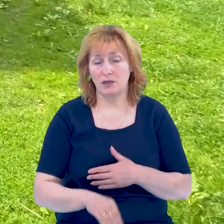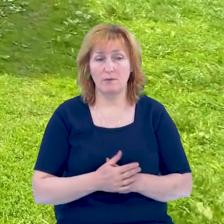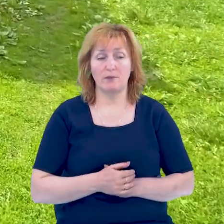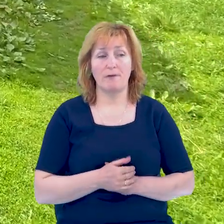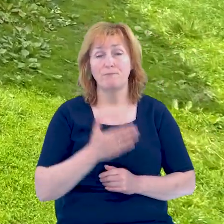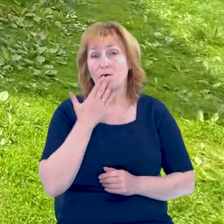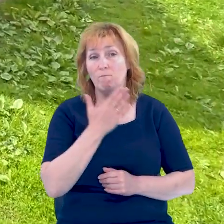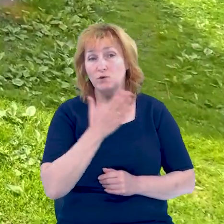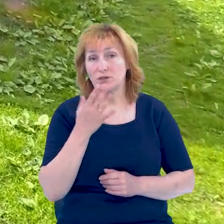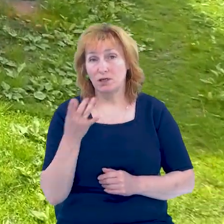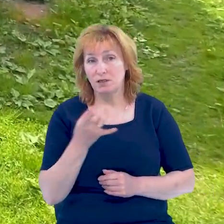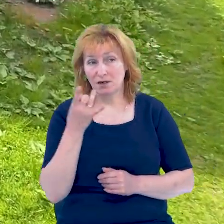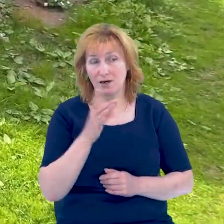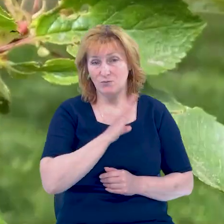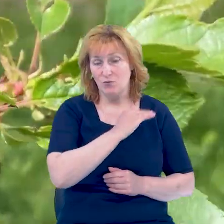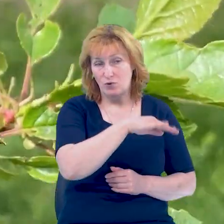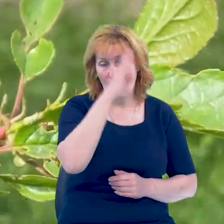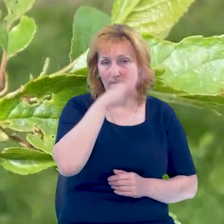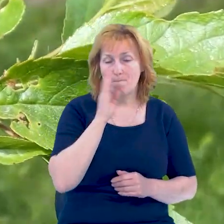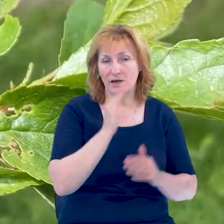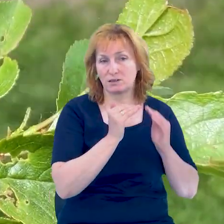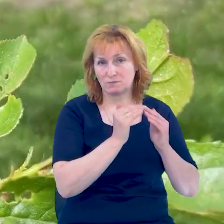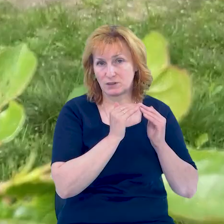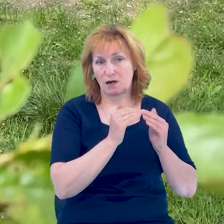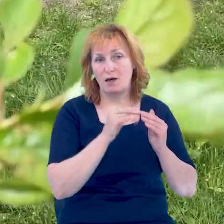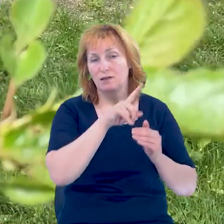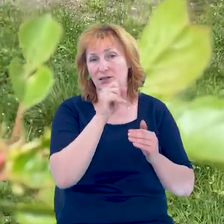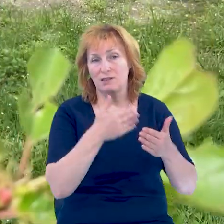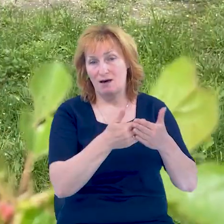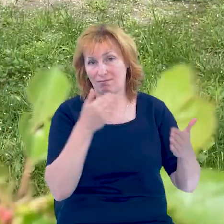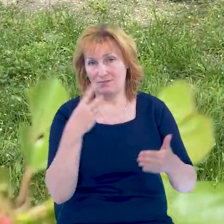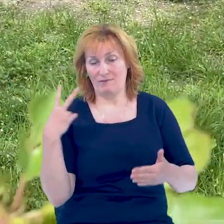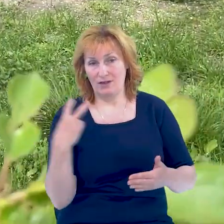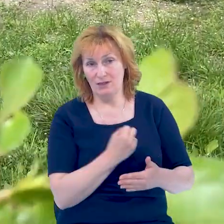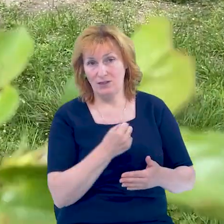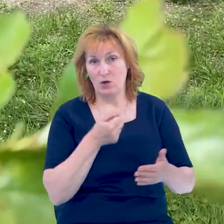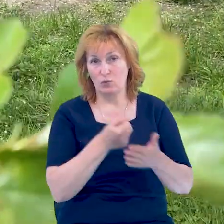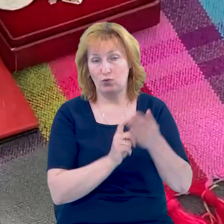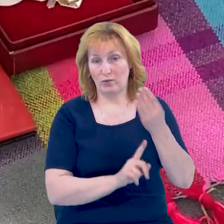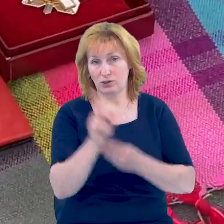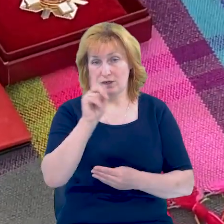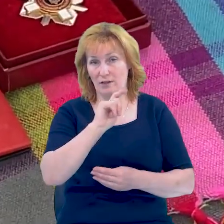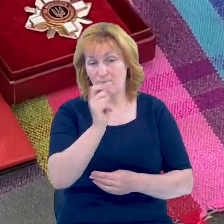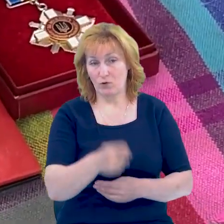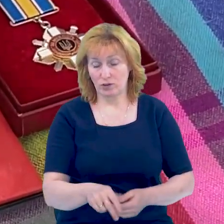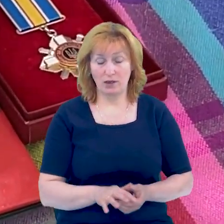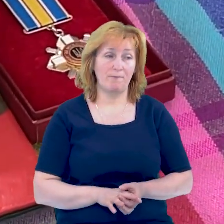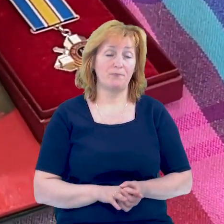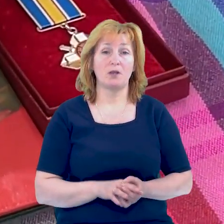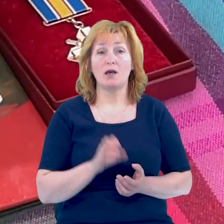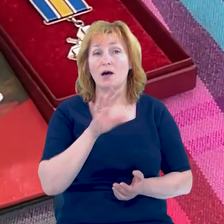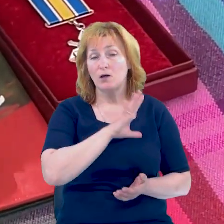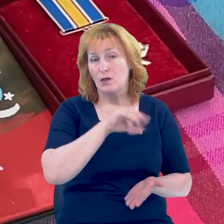була в батьківській хаті за два тижні до початку повномасштабного вторгнення. Це за те, що вона була